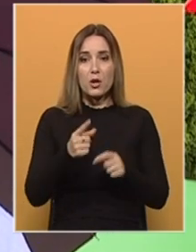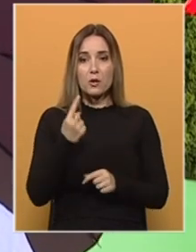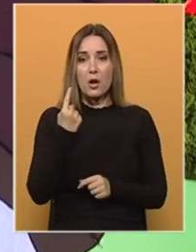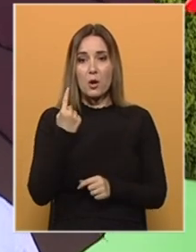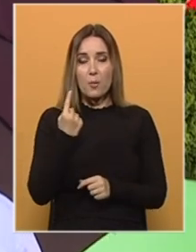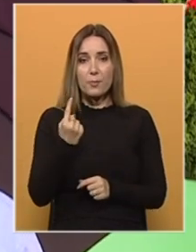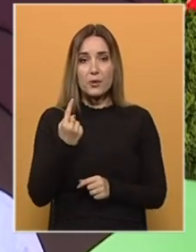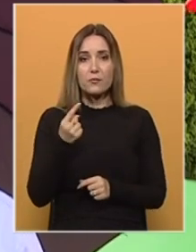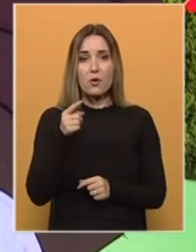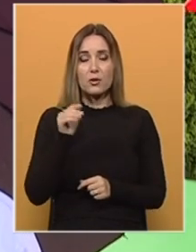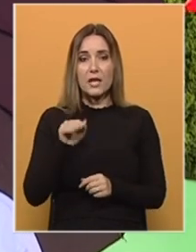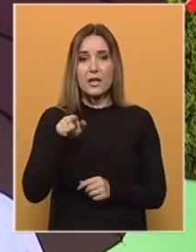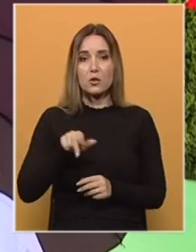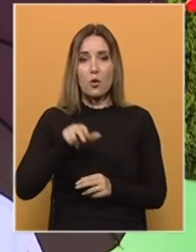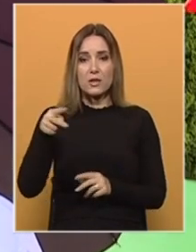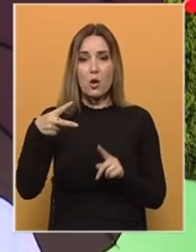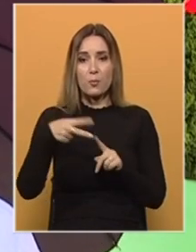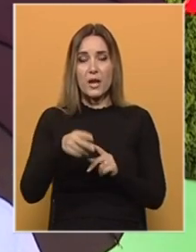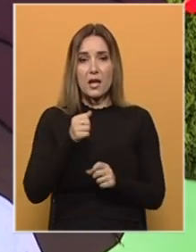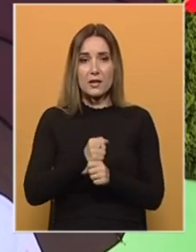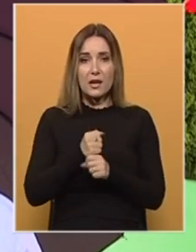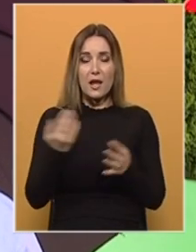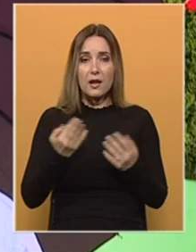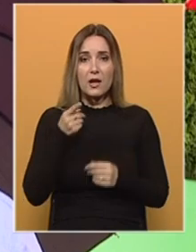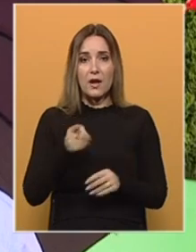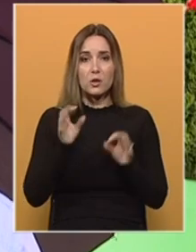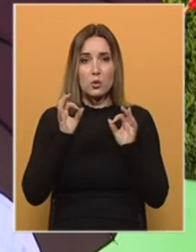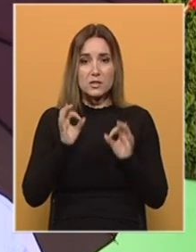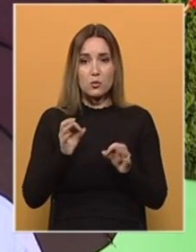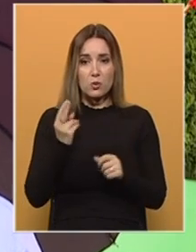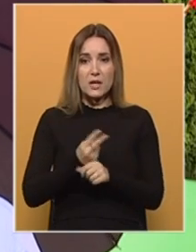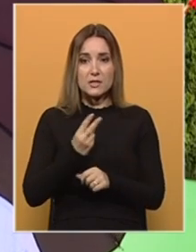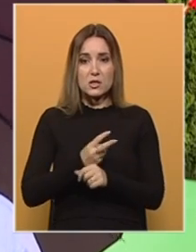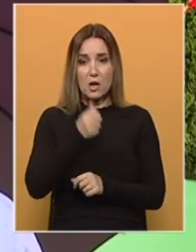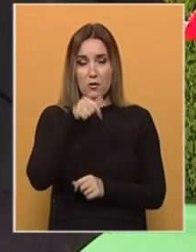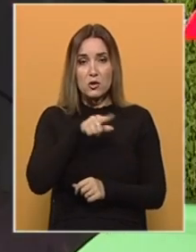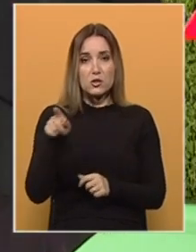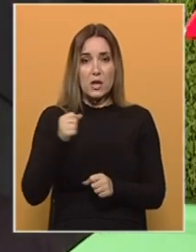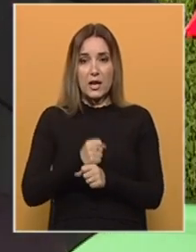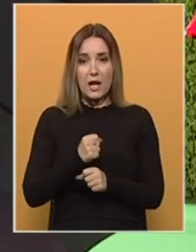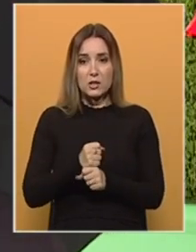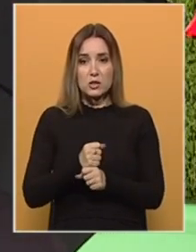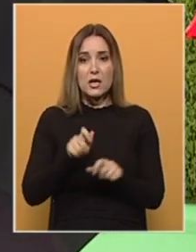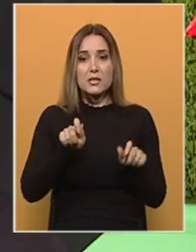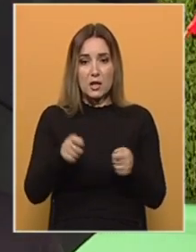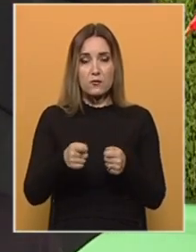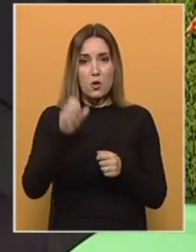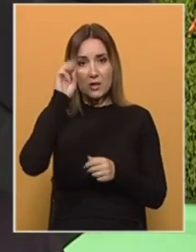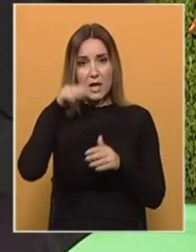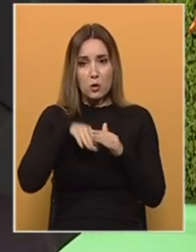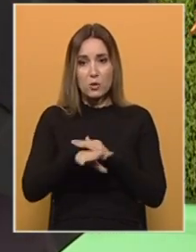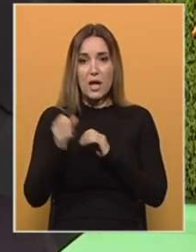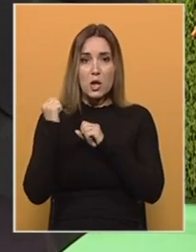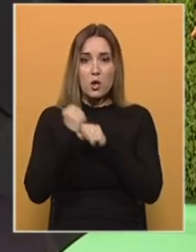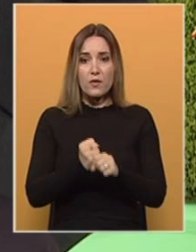to dijete ide na prekid rada? Kakva je to sigurnost? Državo šta radiš? Zatvorite rudnike, dovedite